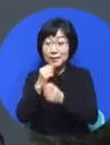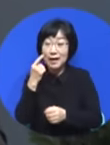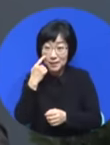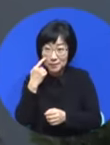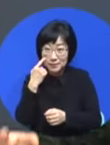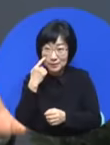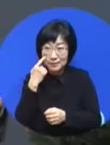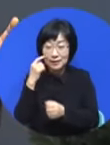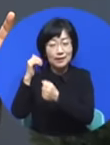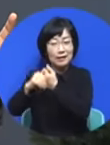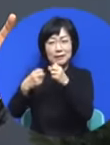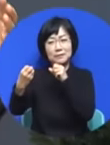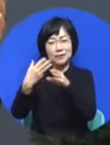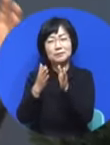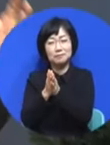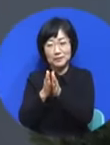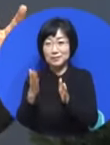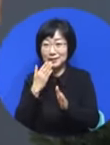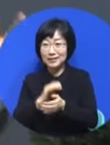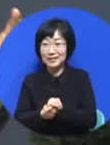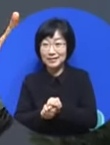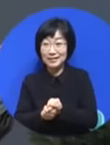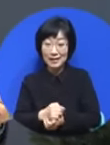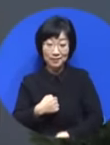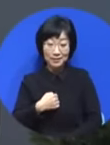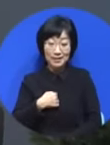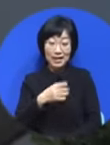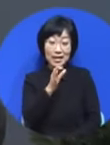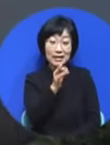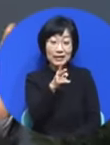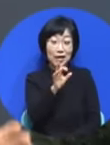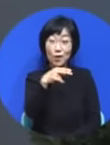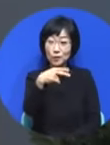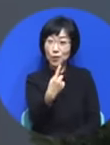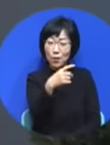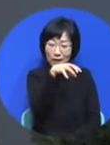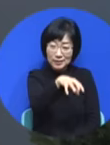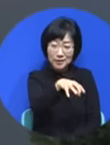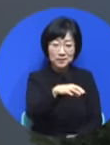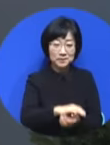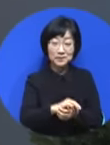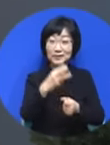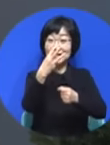영도에 가서 한 3년 동안 일심 전심 지속으로 다른 것이 걱정할 거 없어요.